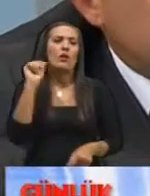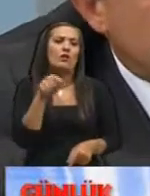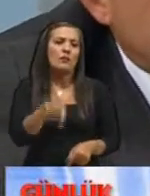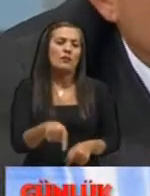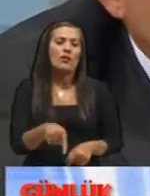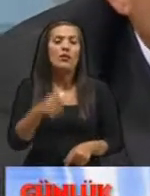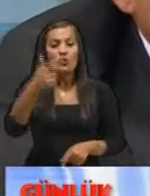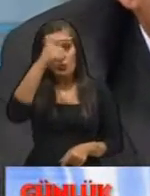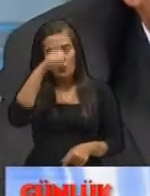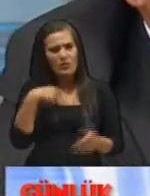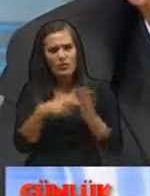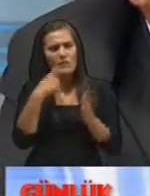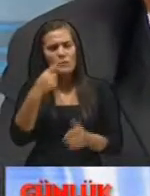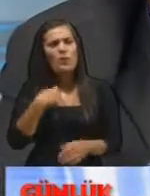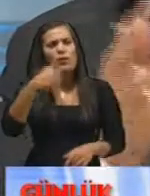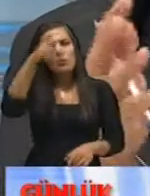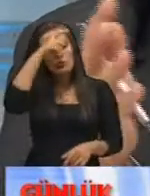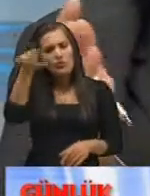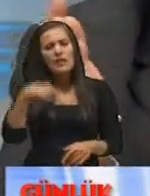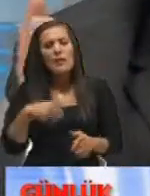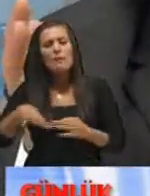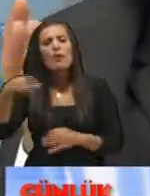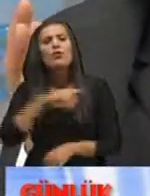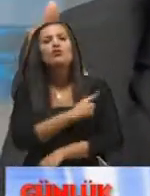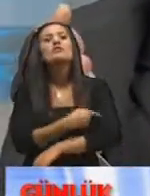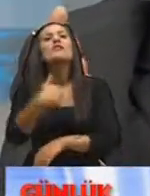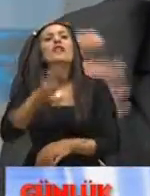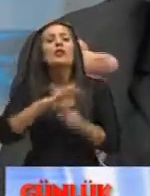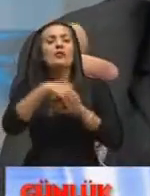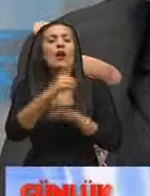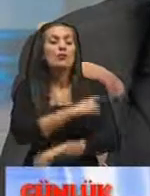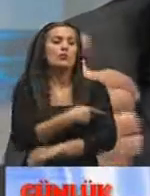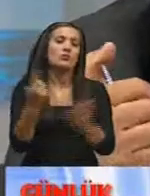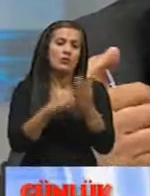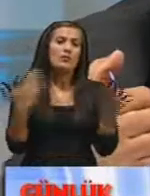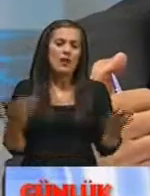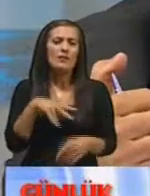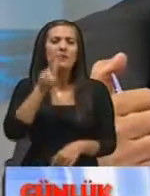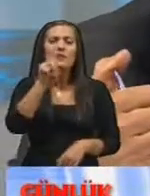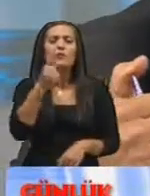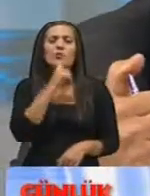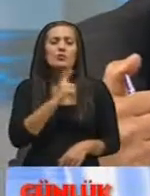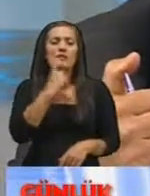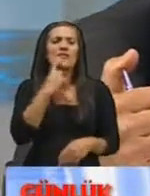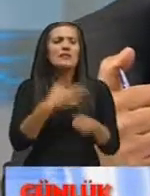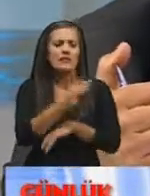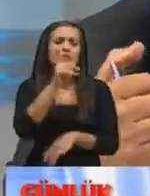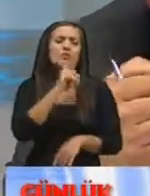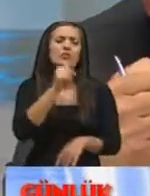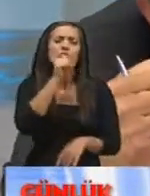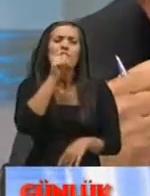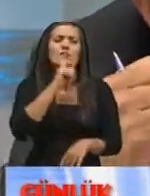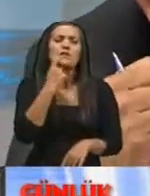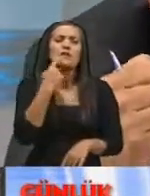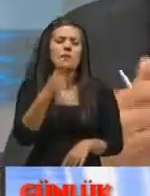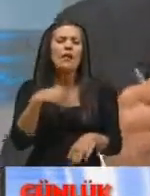musunuz Türkiye bölge gücü değil zaten artık bence dünya gücü noktasında ama 21. yüzyıl gerçekten su yüzyılı ve